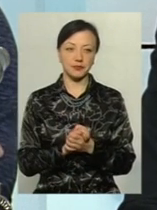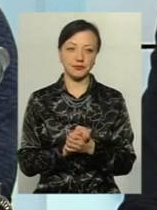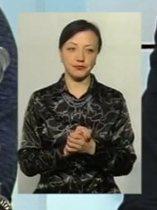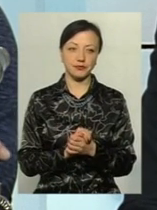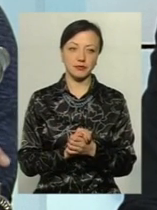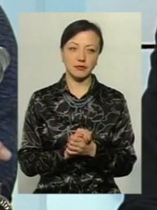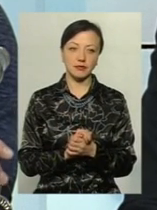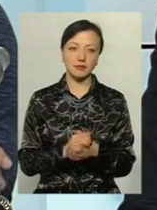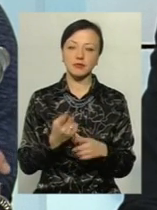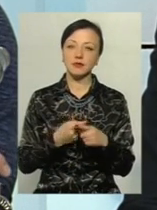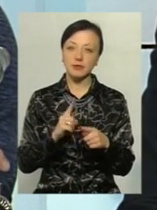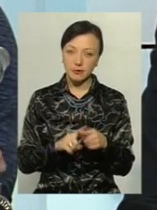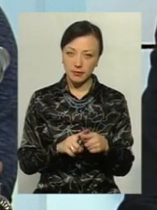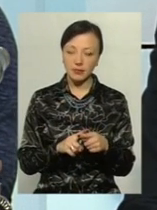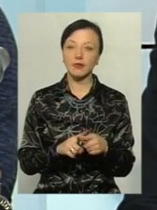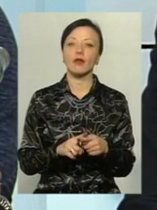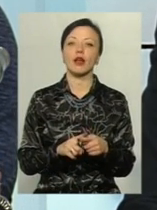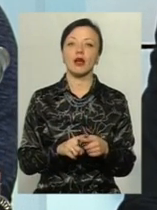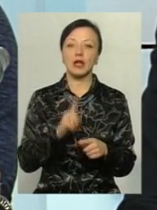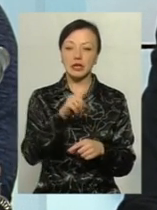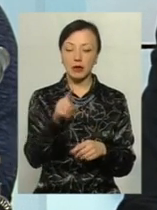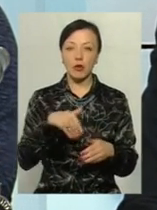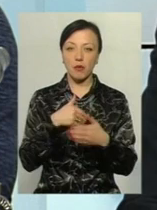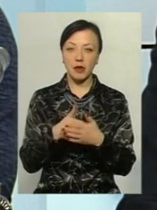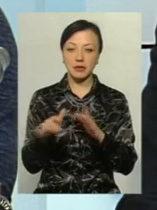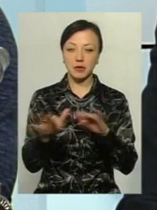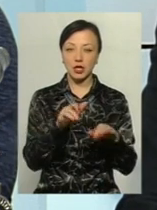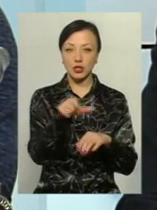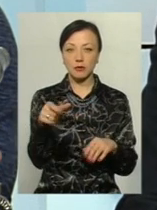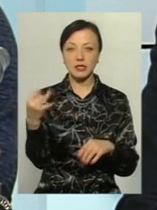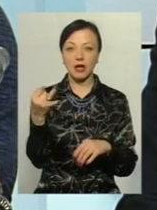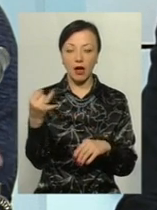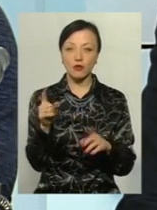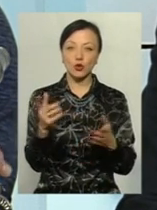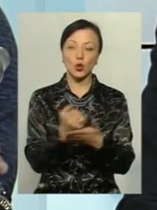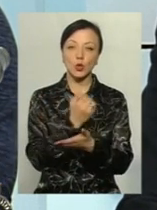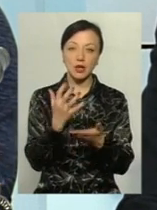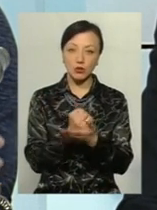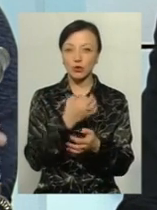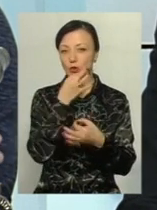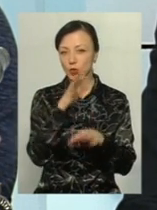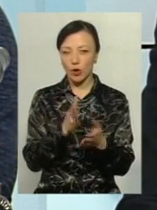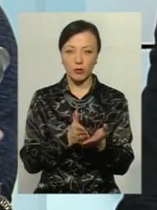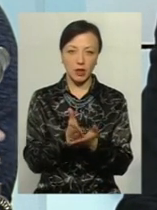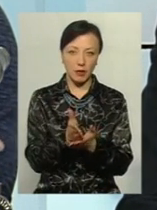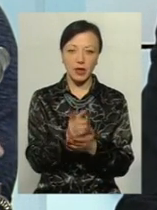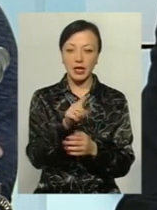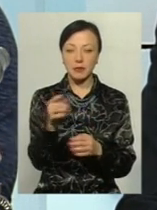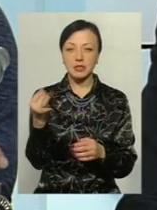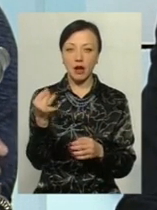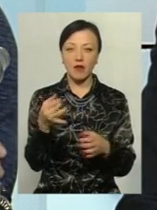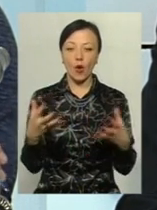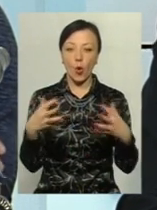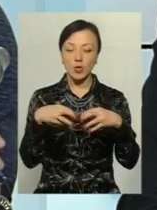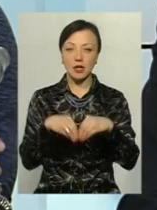такі площадки однозначно, що тим громадським діячам, яким цікаво чогось досягнути в будь-якому напрямку, їм цікаво